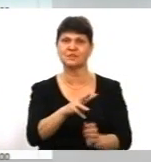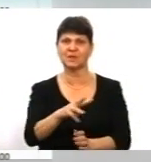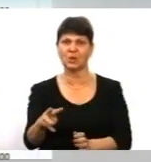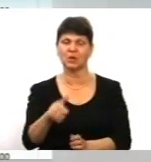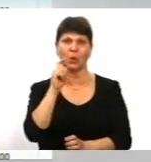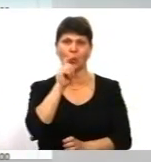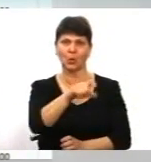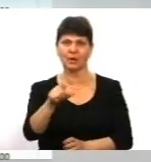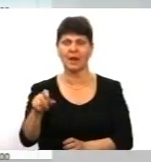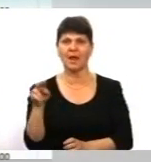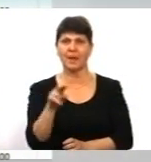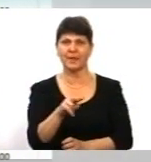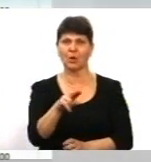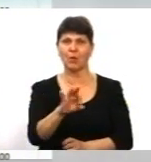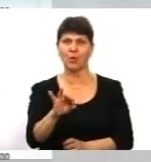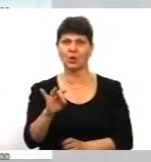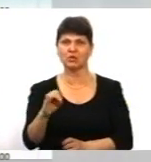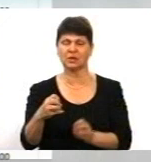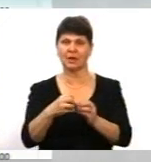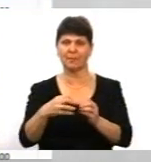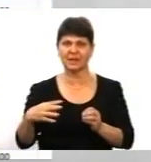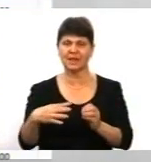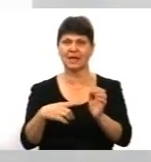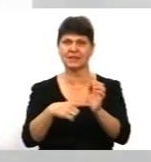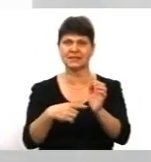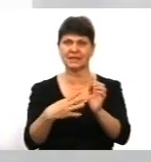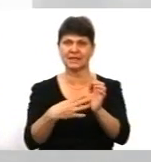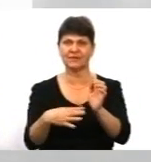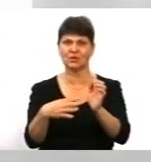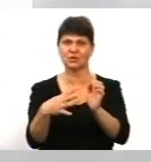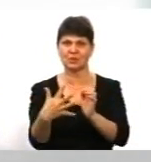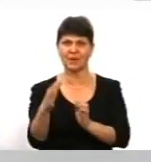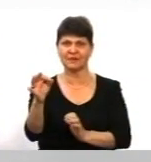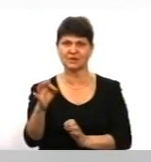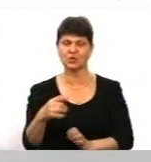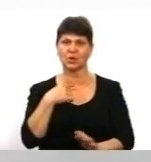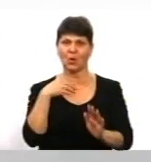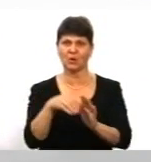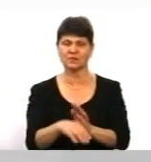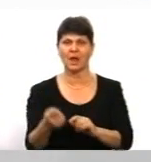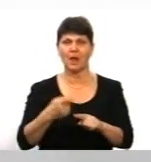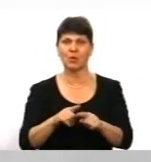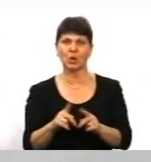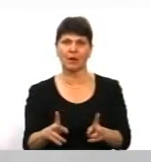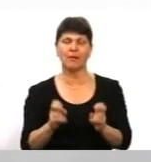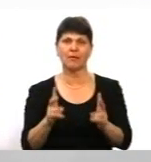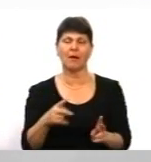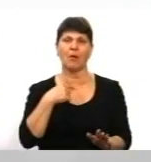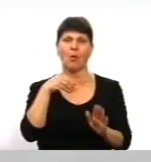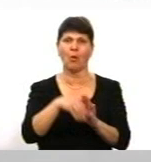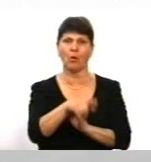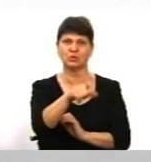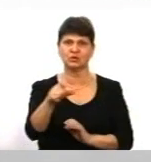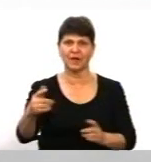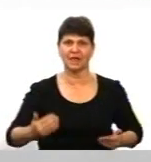Порошенко здобув 15,95% голосів. Про те, як голосували жителі